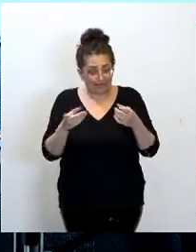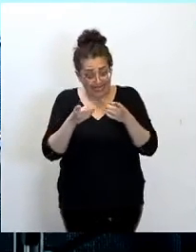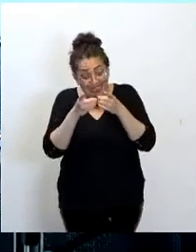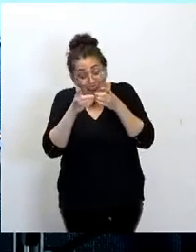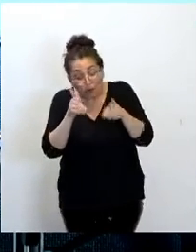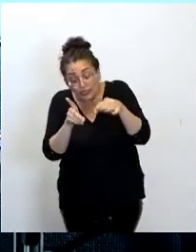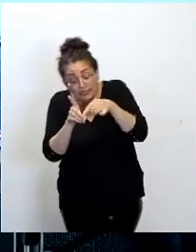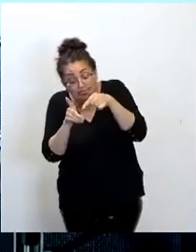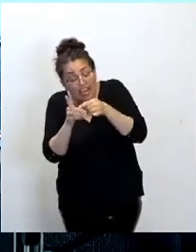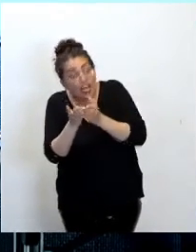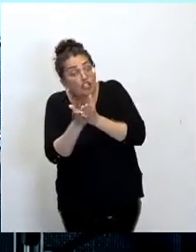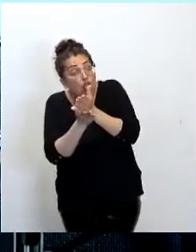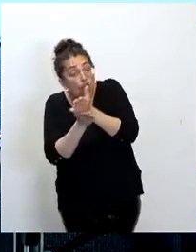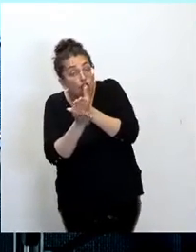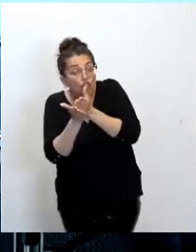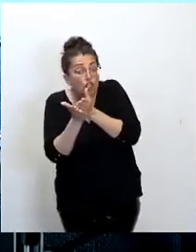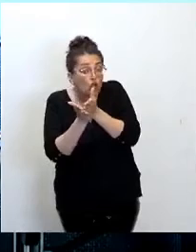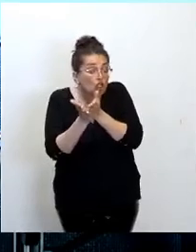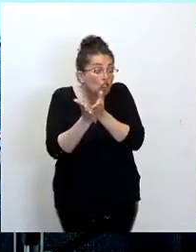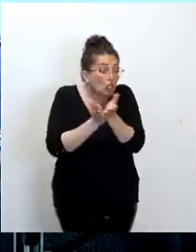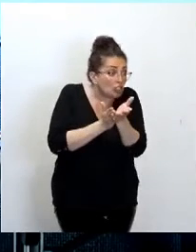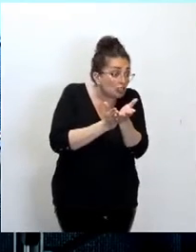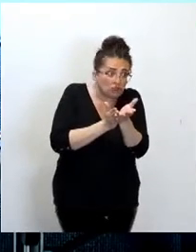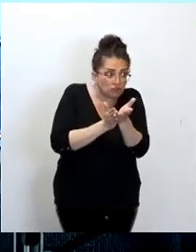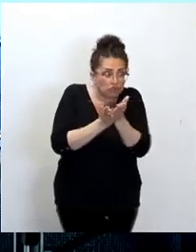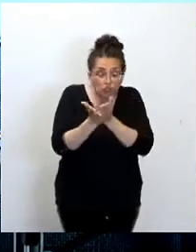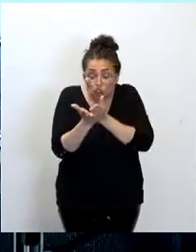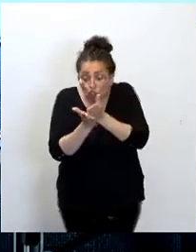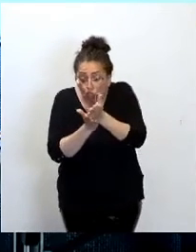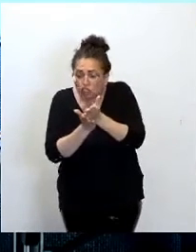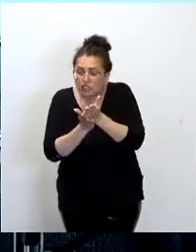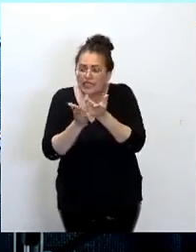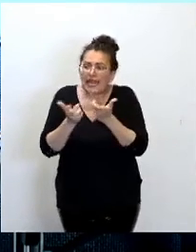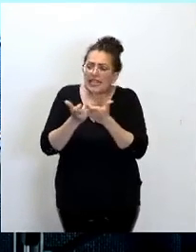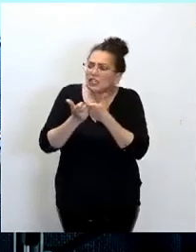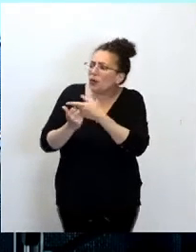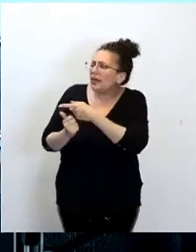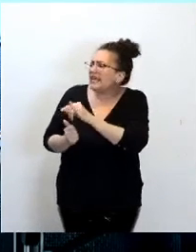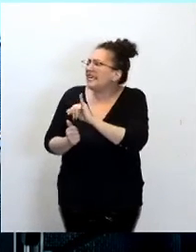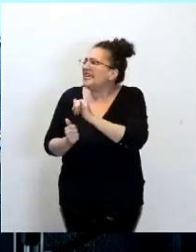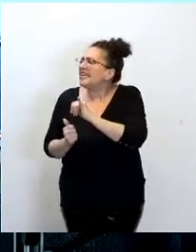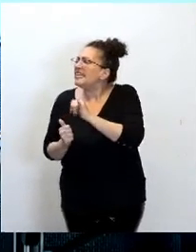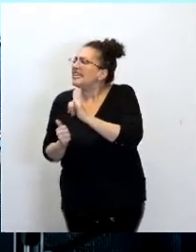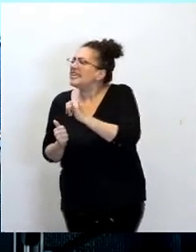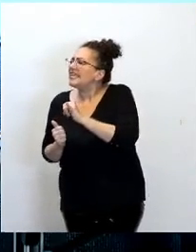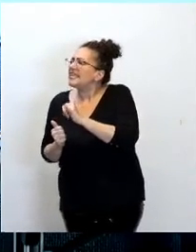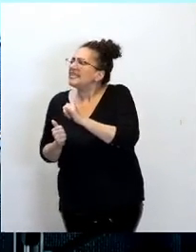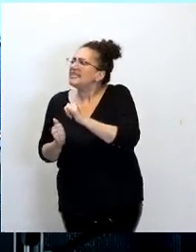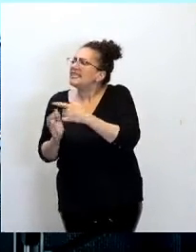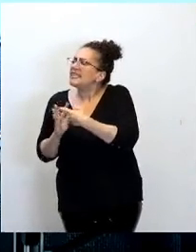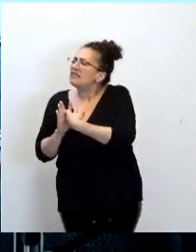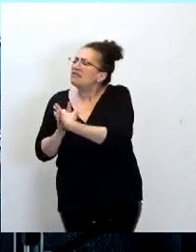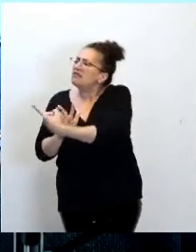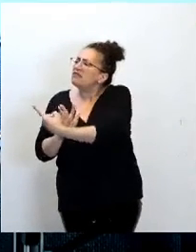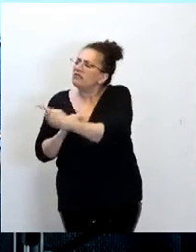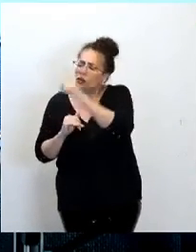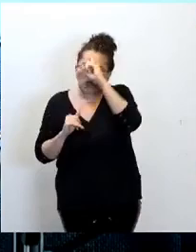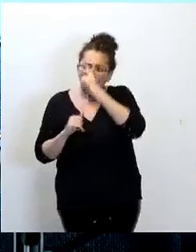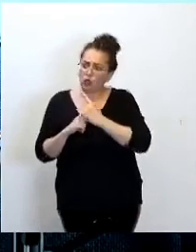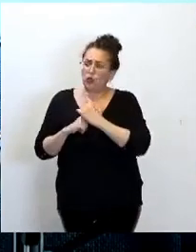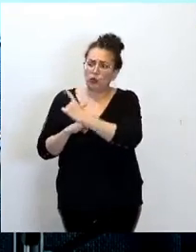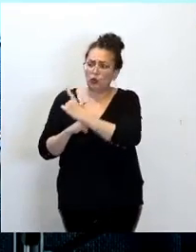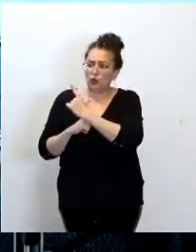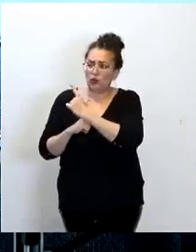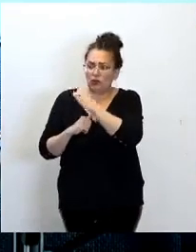démocratie, ne pas exclure au prétexte que l'on pense différemment de vous. Je vous